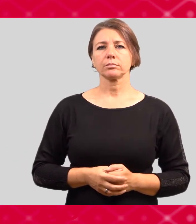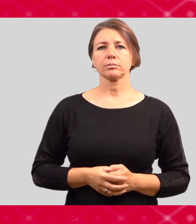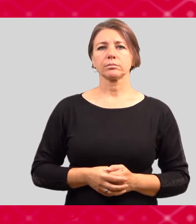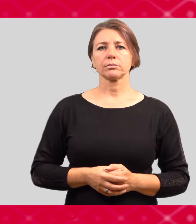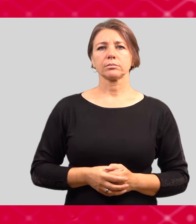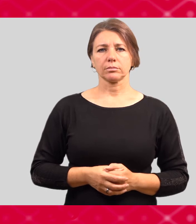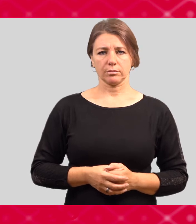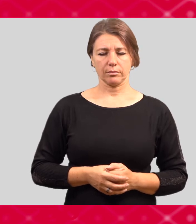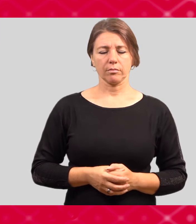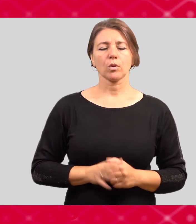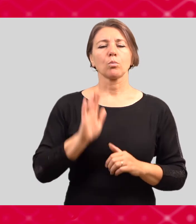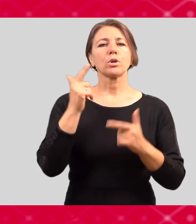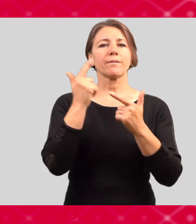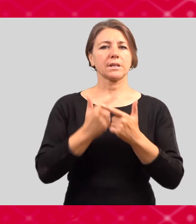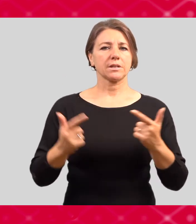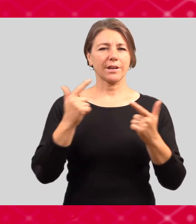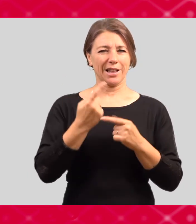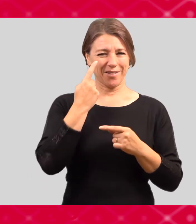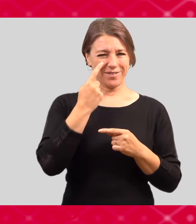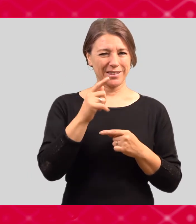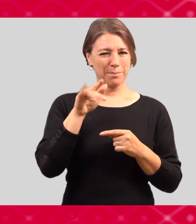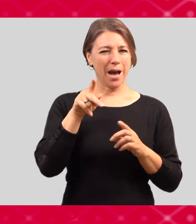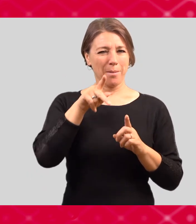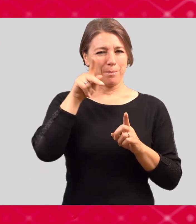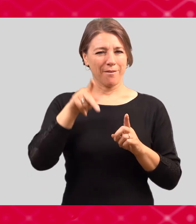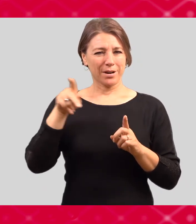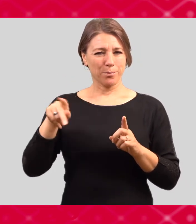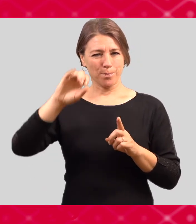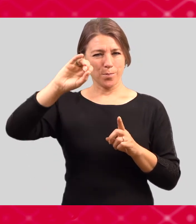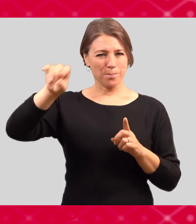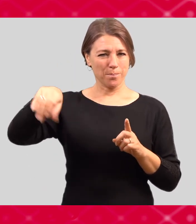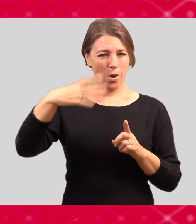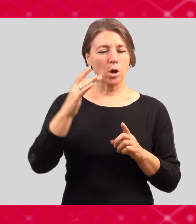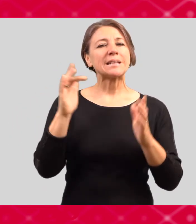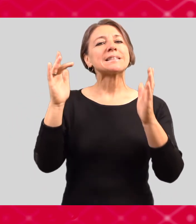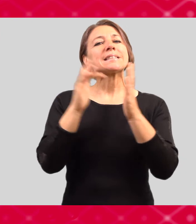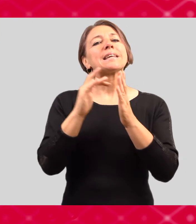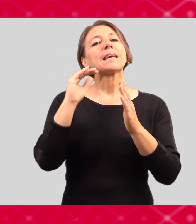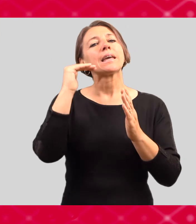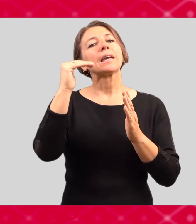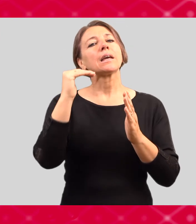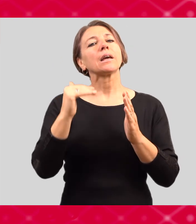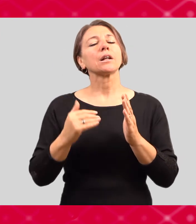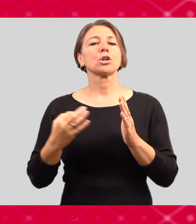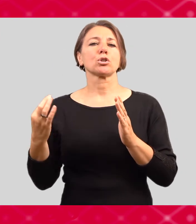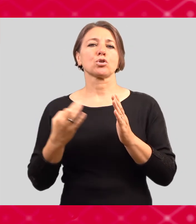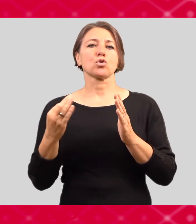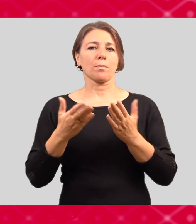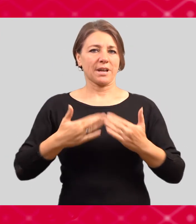bezpečné prostředí pro všechny, tak aby se tady s lidmi zacházelo s úctou a spravedlivě.